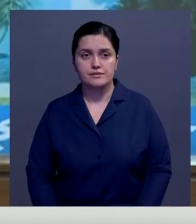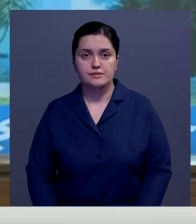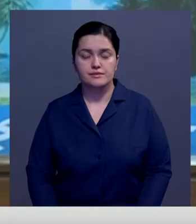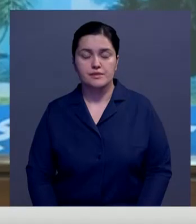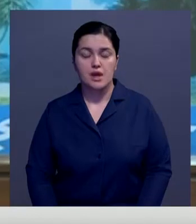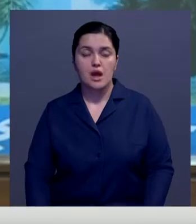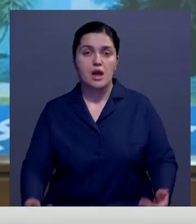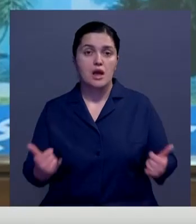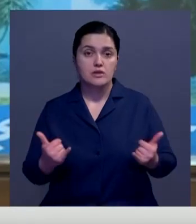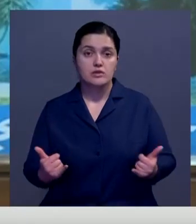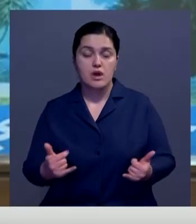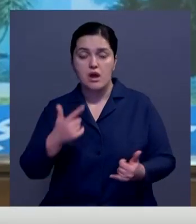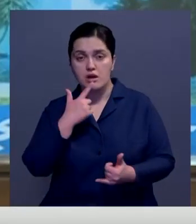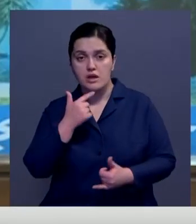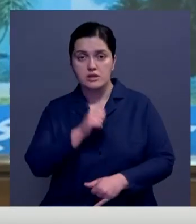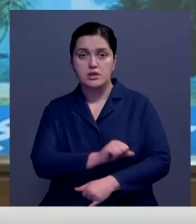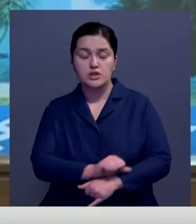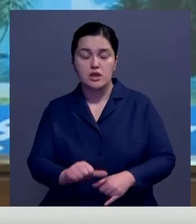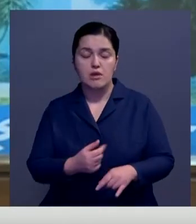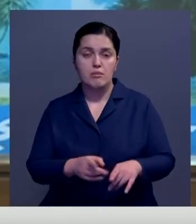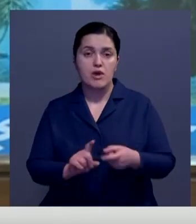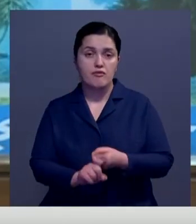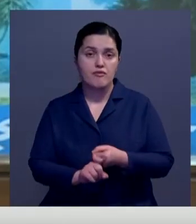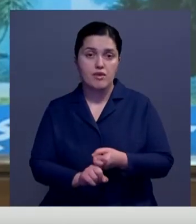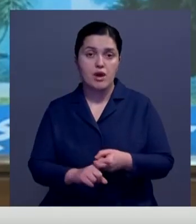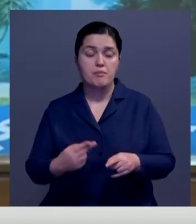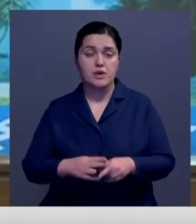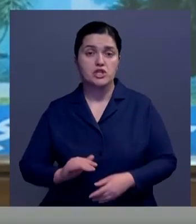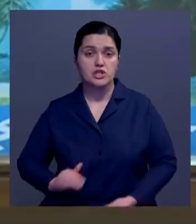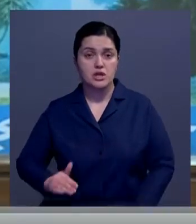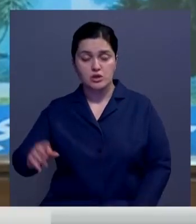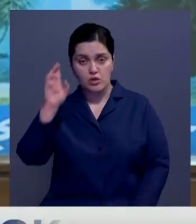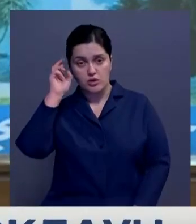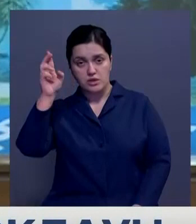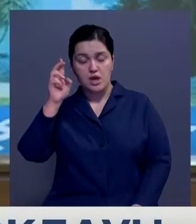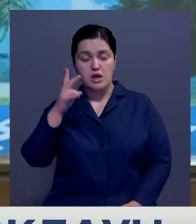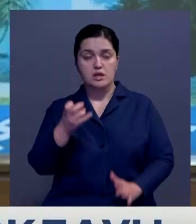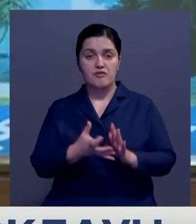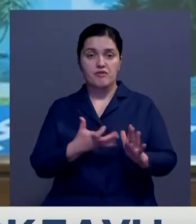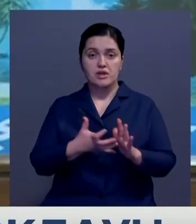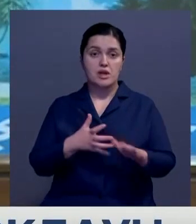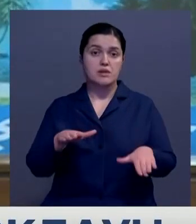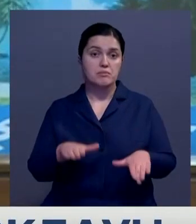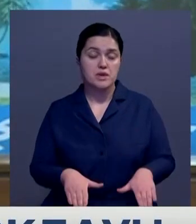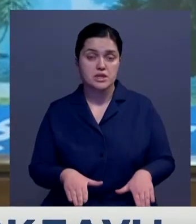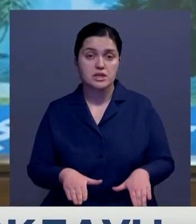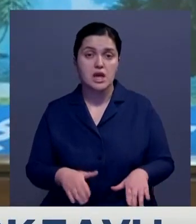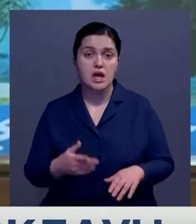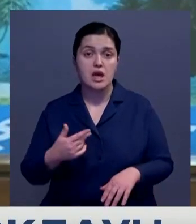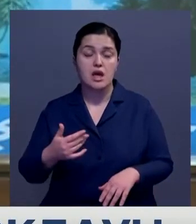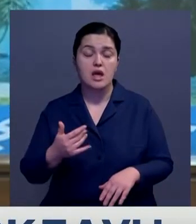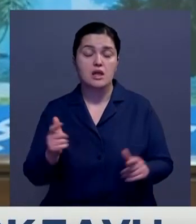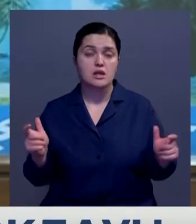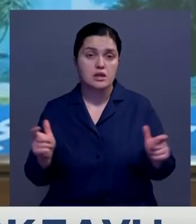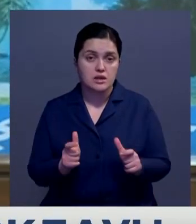Сегодня мы достигли красной черты по числу инфицированных. В частных и государственных больницах не хватает мест для пациентов с ковид. Нам пришлось ввести